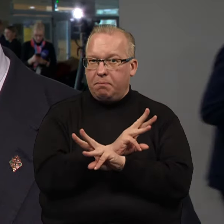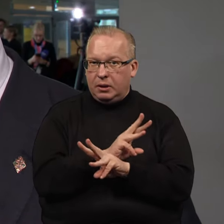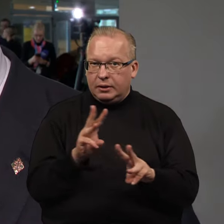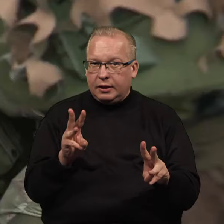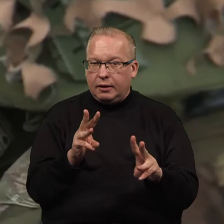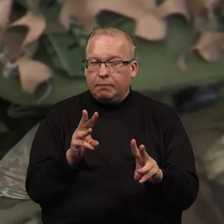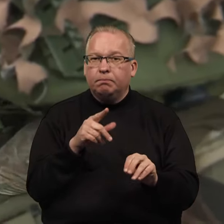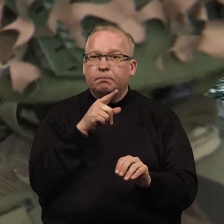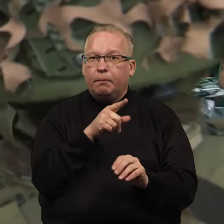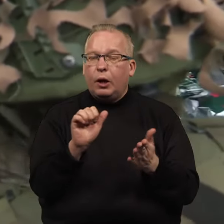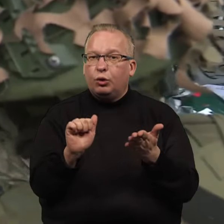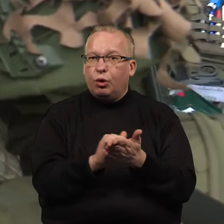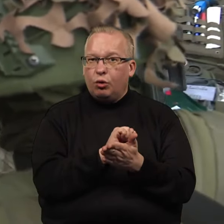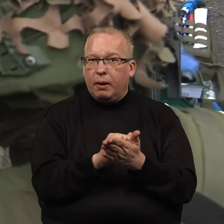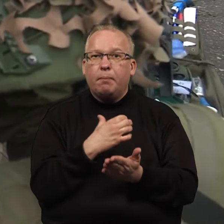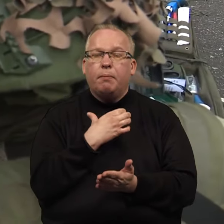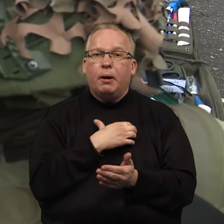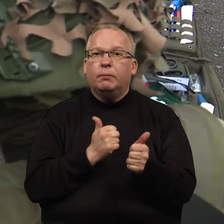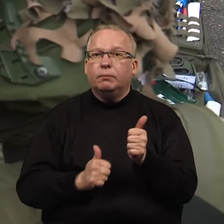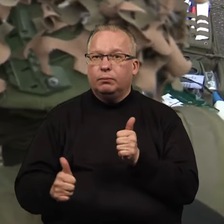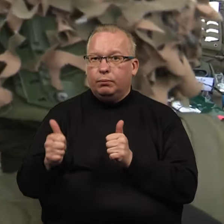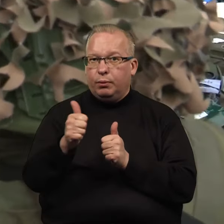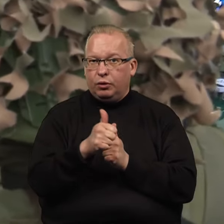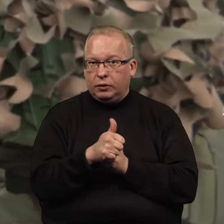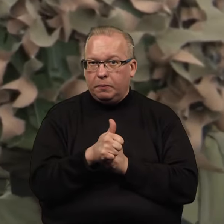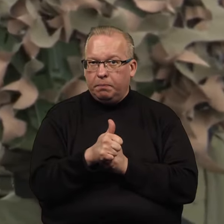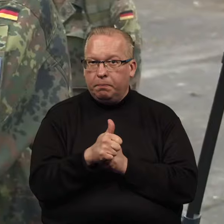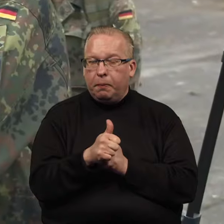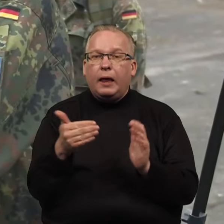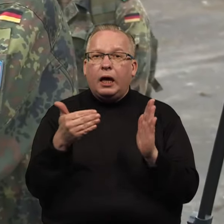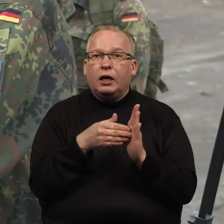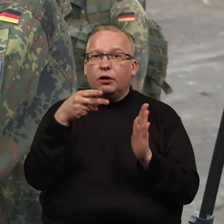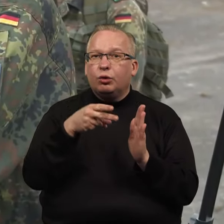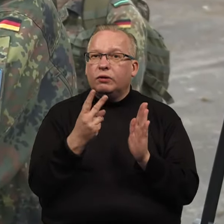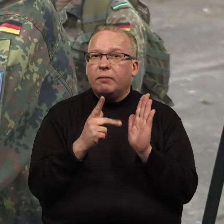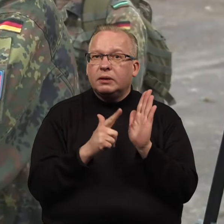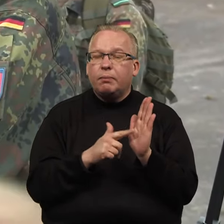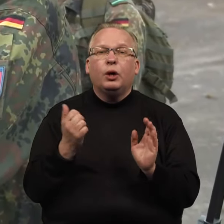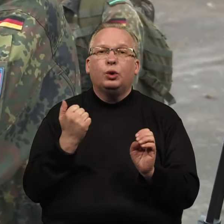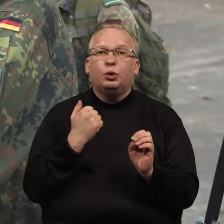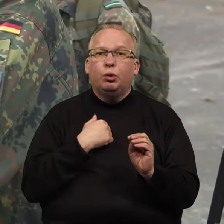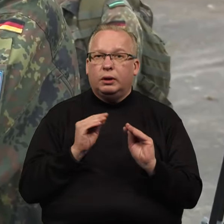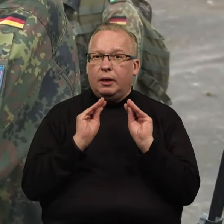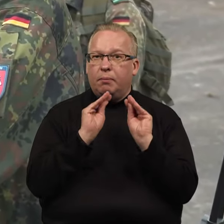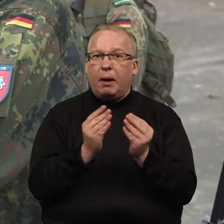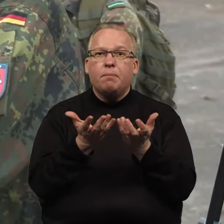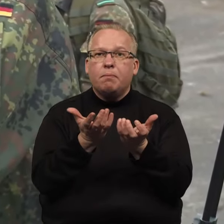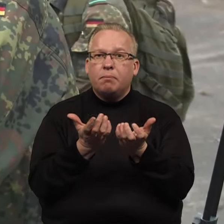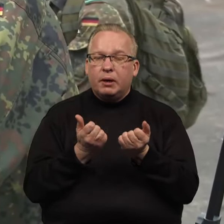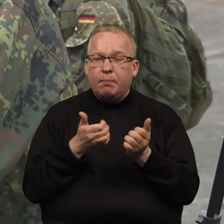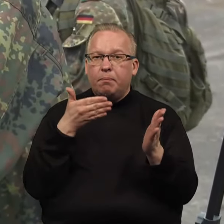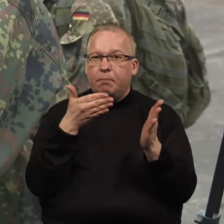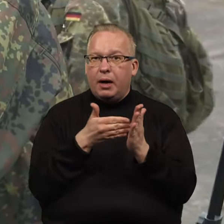sistemai dokumentų. Tarp pagrindinių prioritetų iki 2027 metų turėti įrengtą primančios šalies